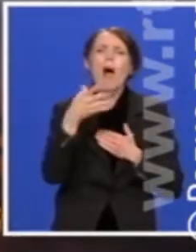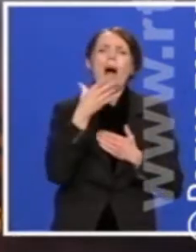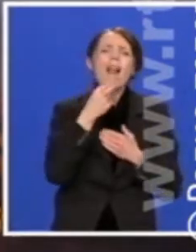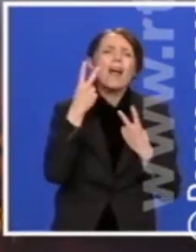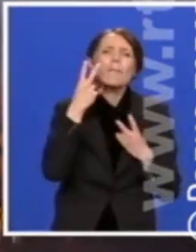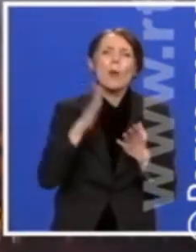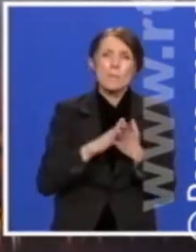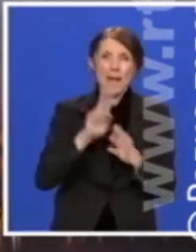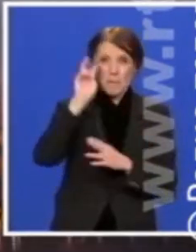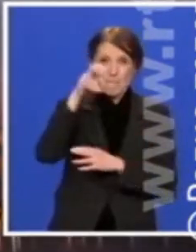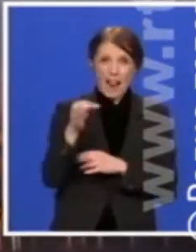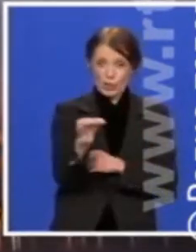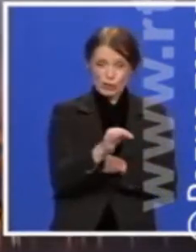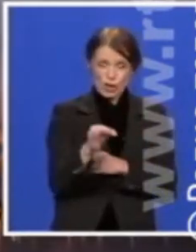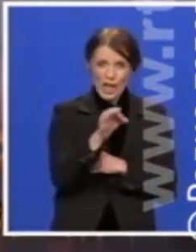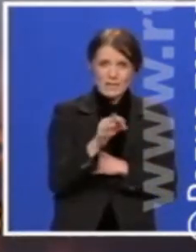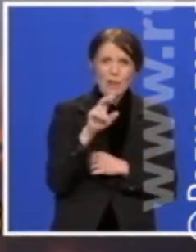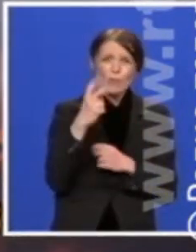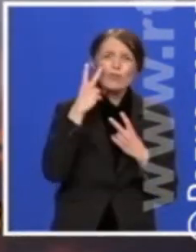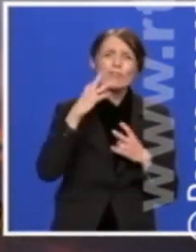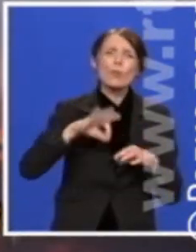svitanja Krajpaličkog jezera.